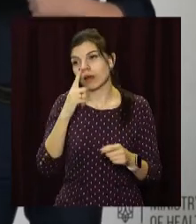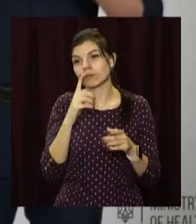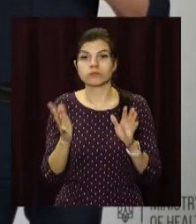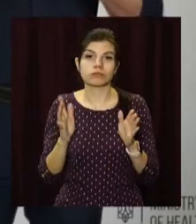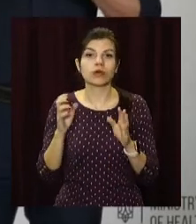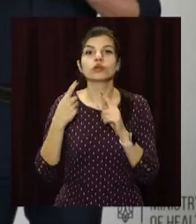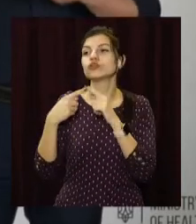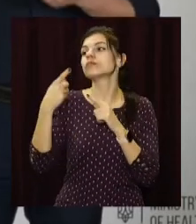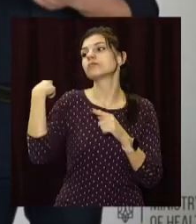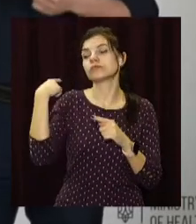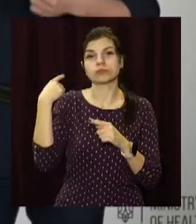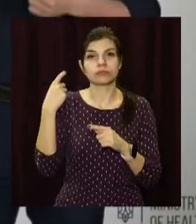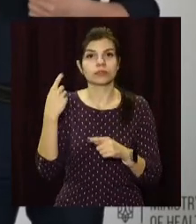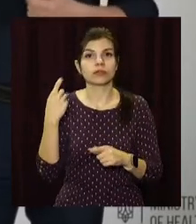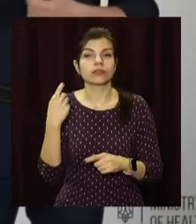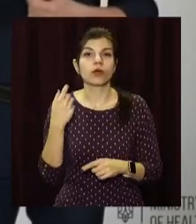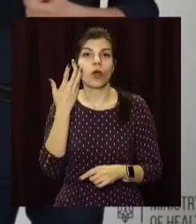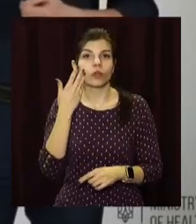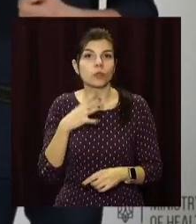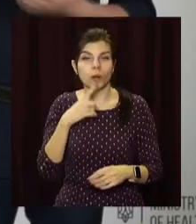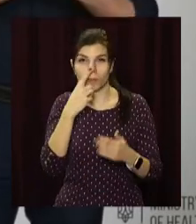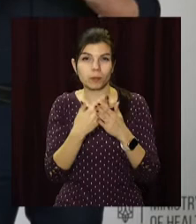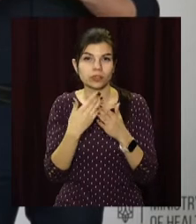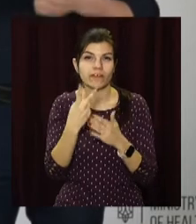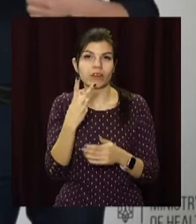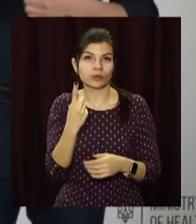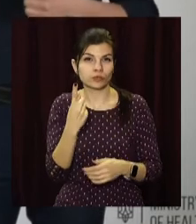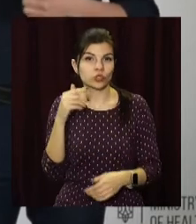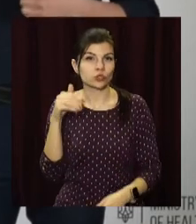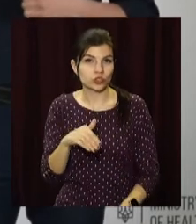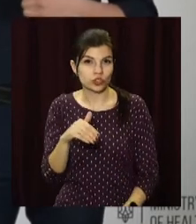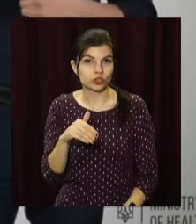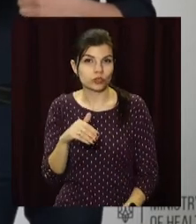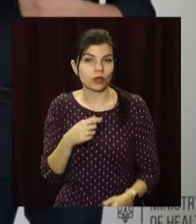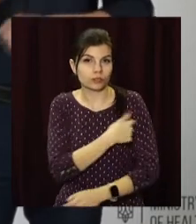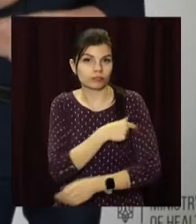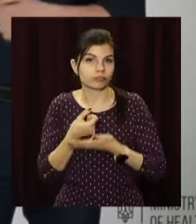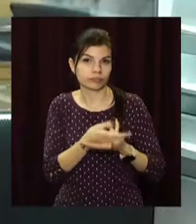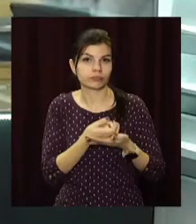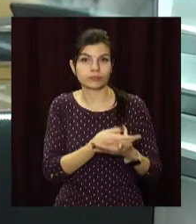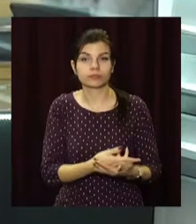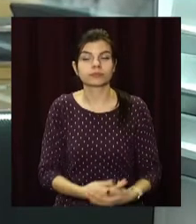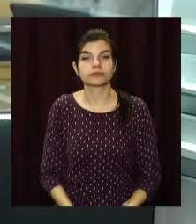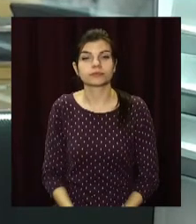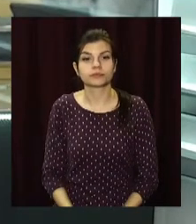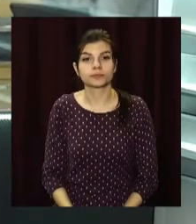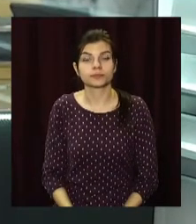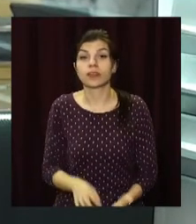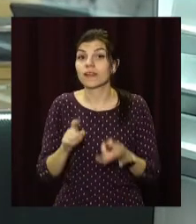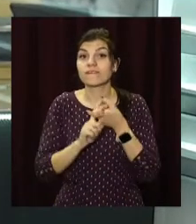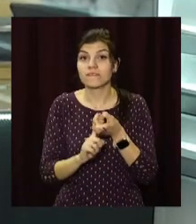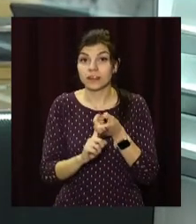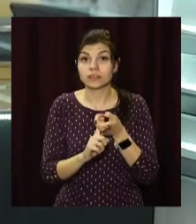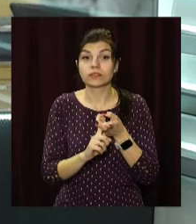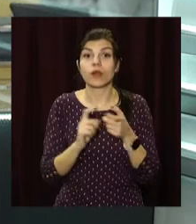від позаминулого, коли було близько 21 тисячі госпіталізацій. Віруси,